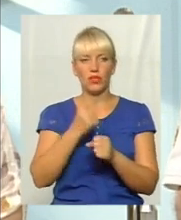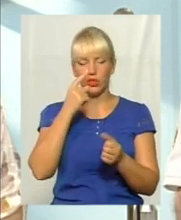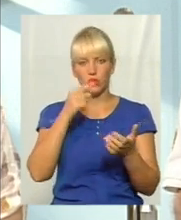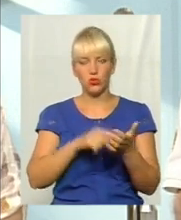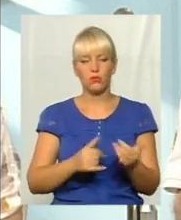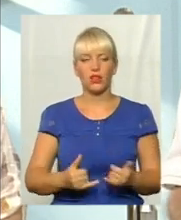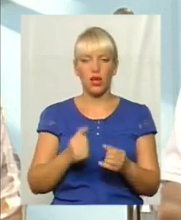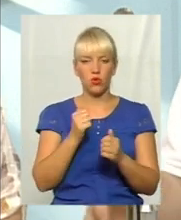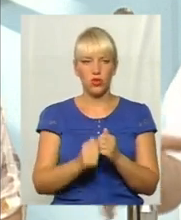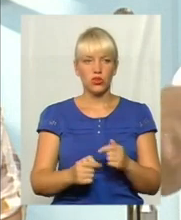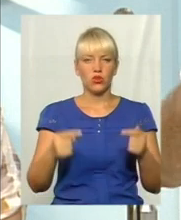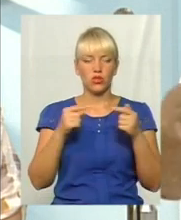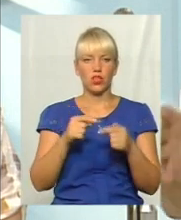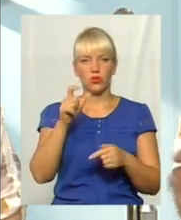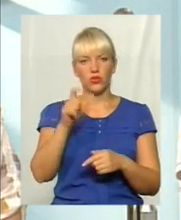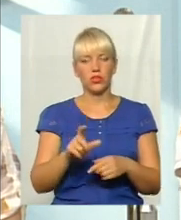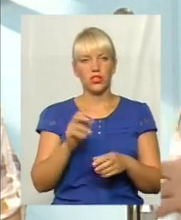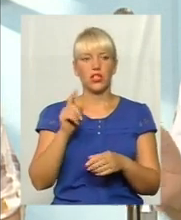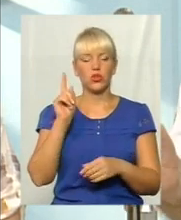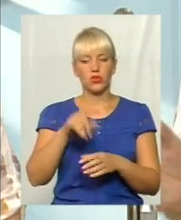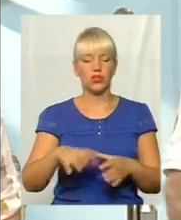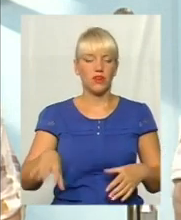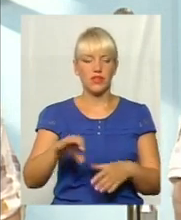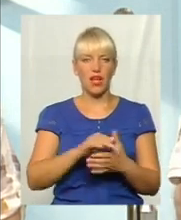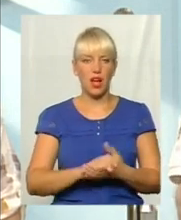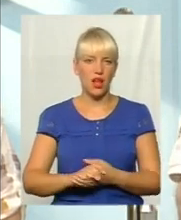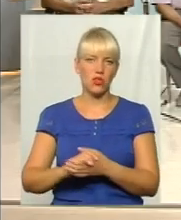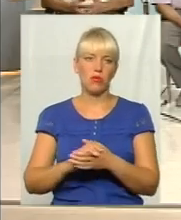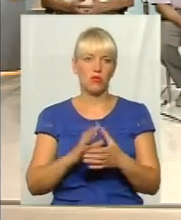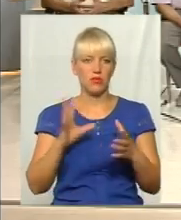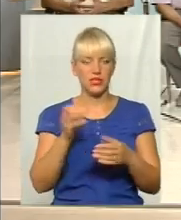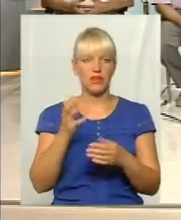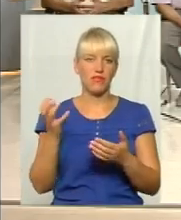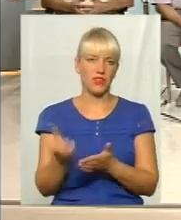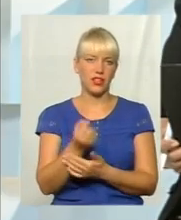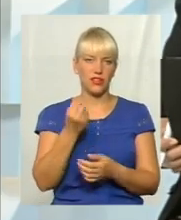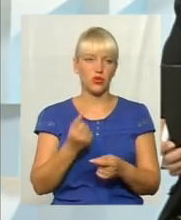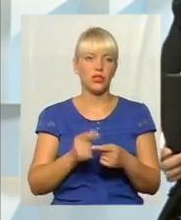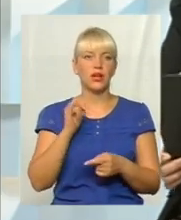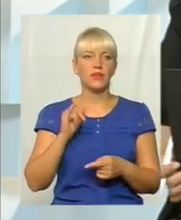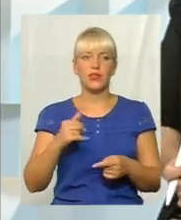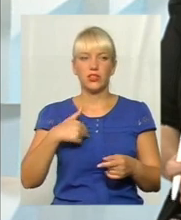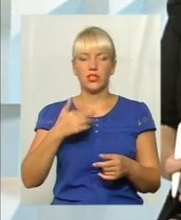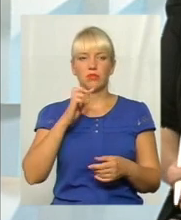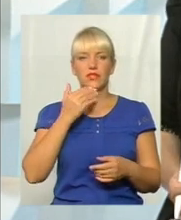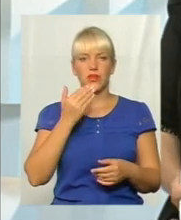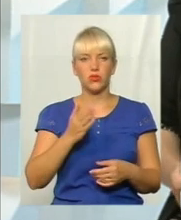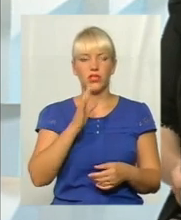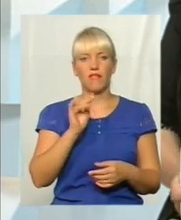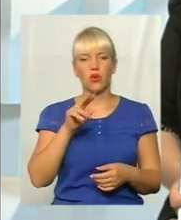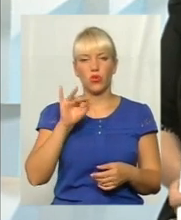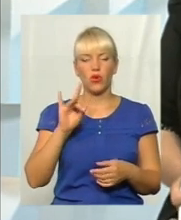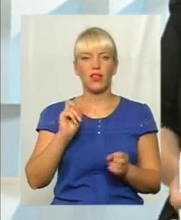конкретної людини. І тоді загальна спільнота від цього тільки виграє. Дякую. І хотілося звернутися до пана Віктора.